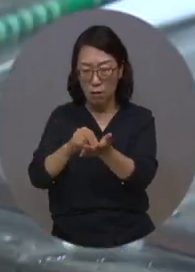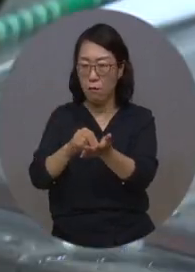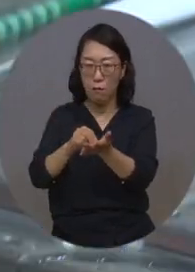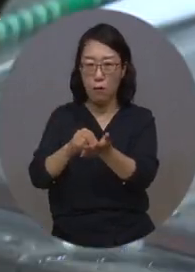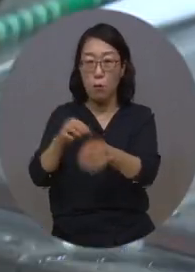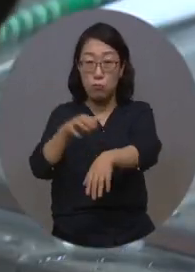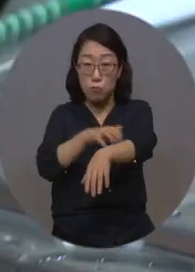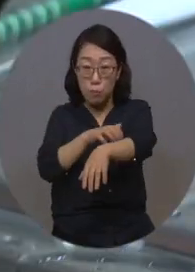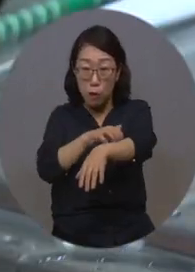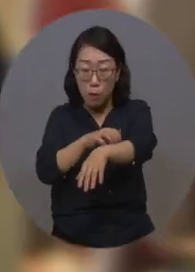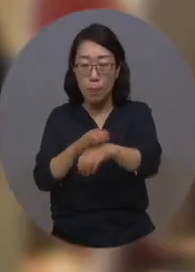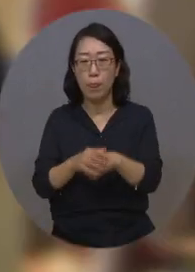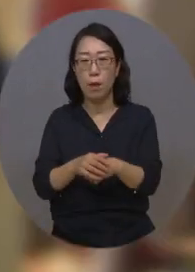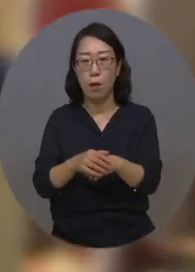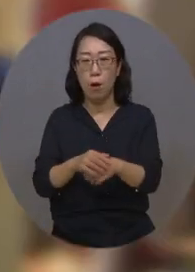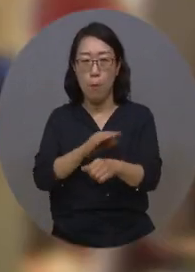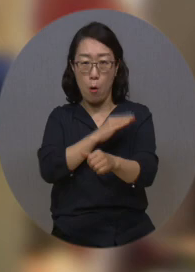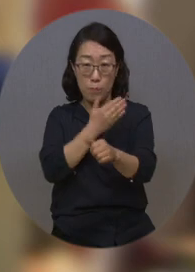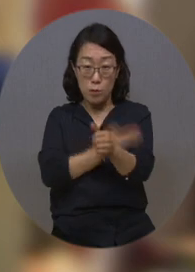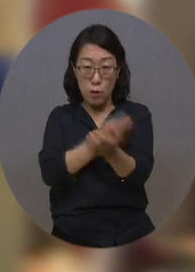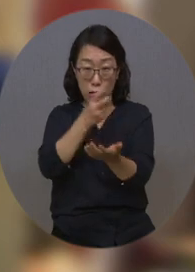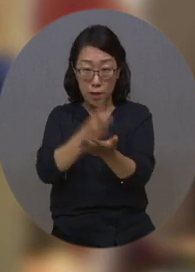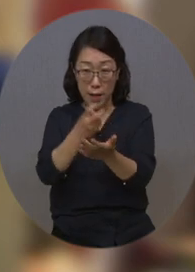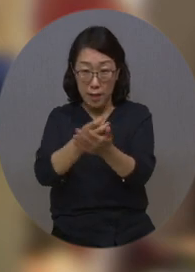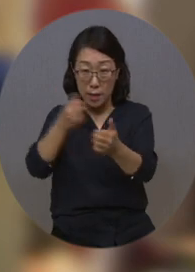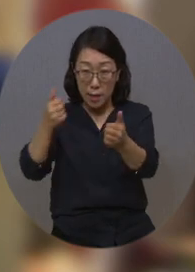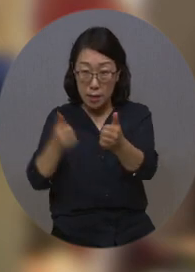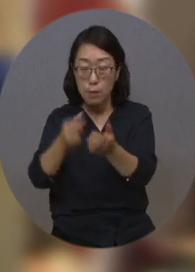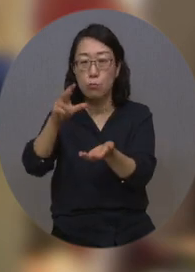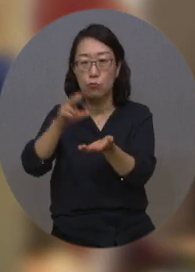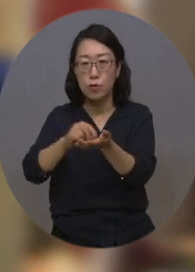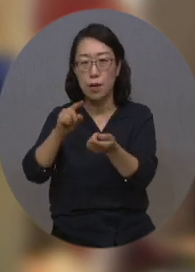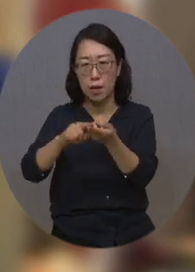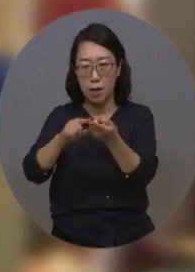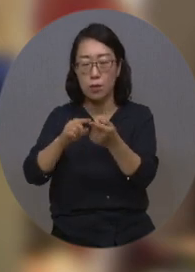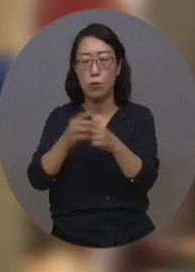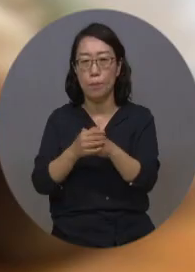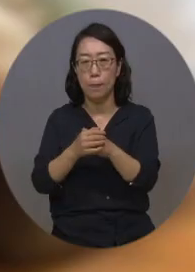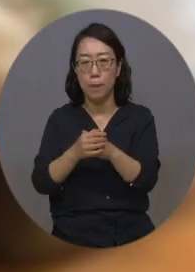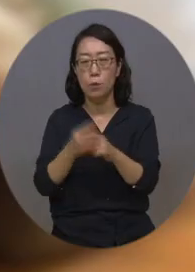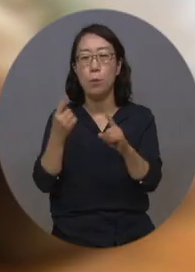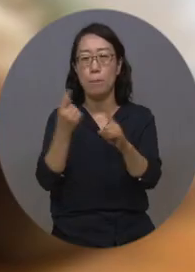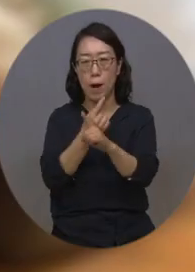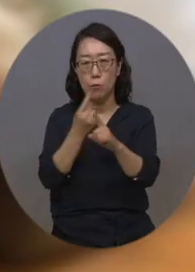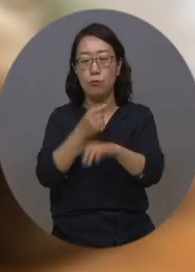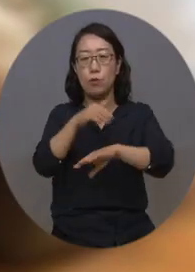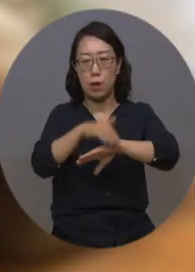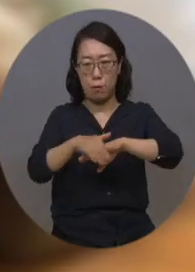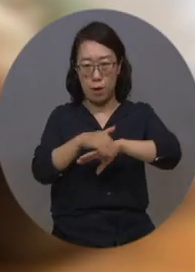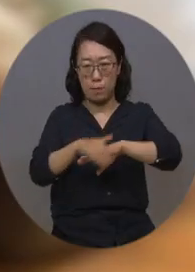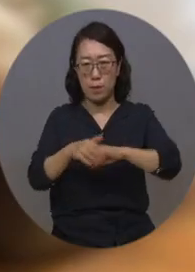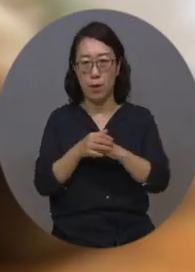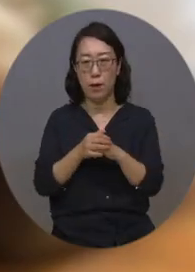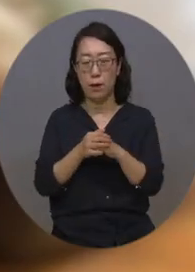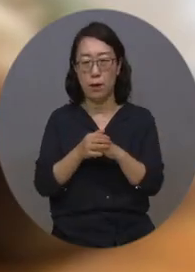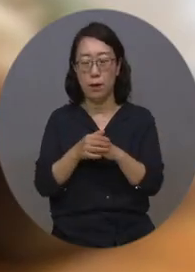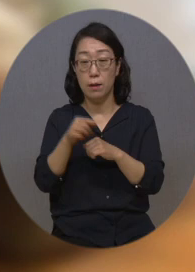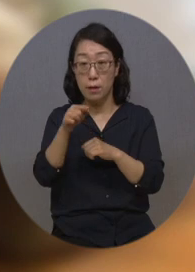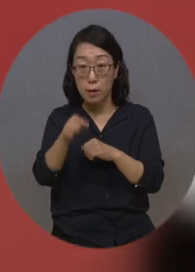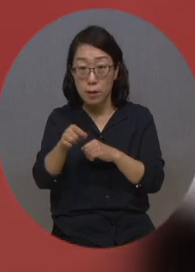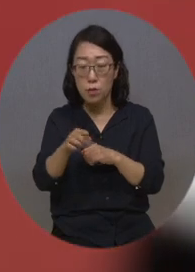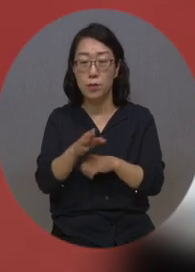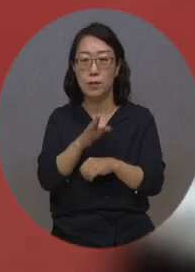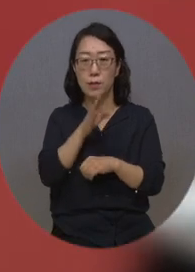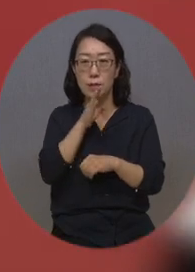미성년자의 법정 대리권 공백 문제를 막기 위해 후견 제도 보완도 추진합니다. 이를 통해